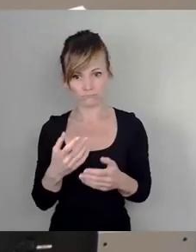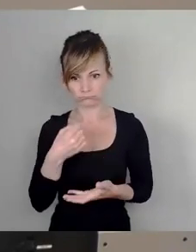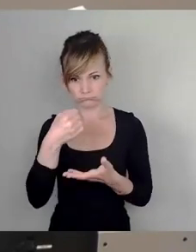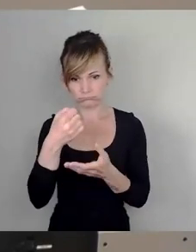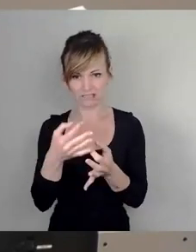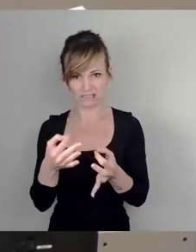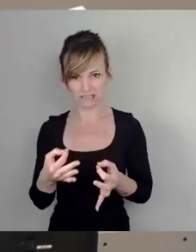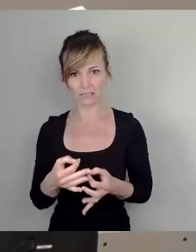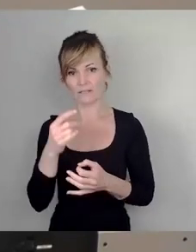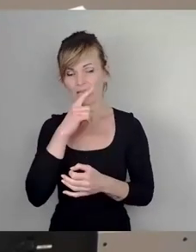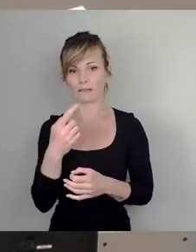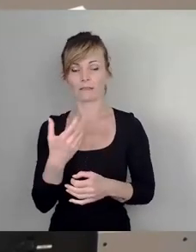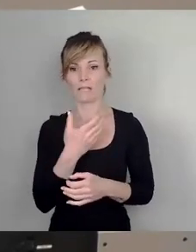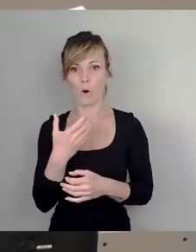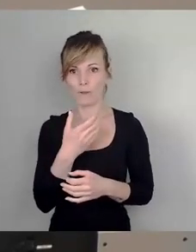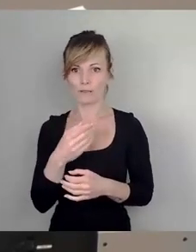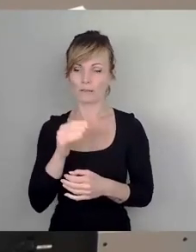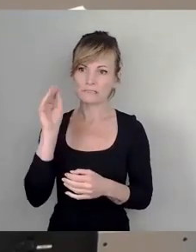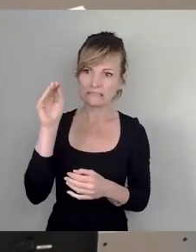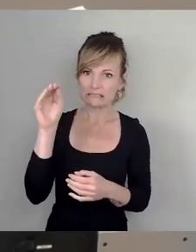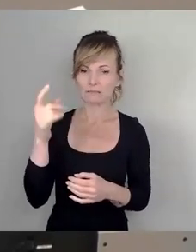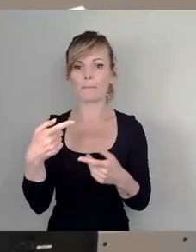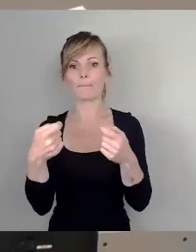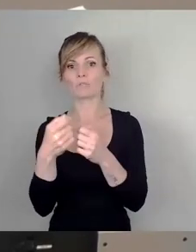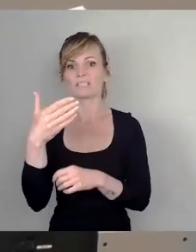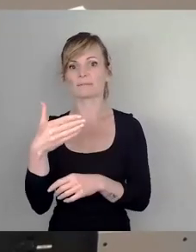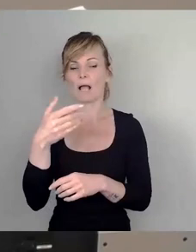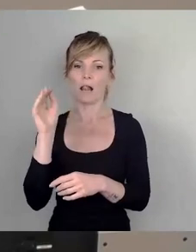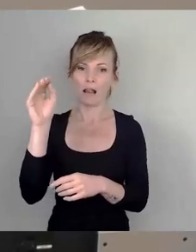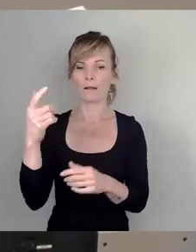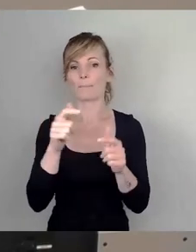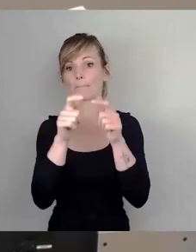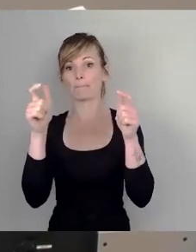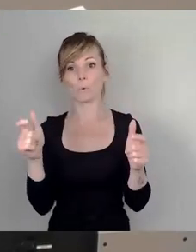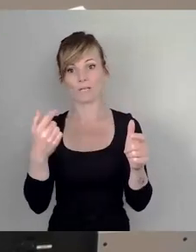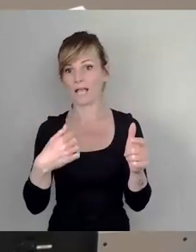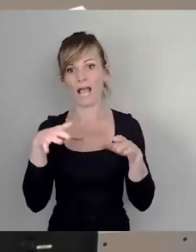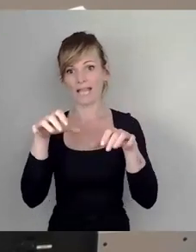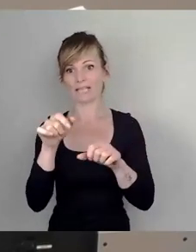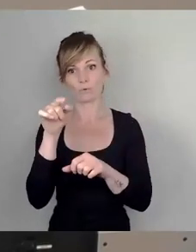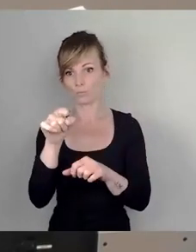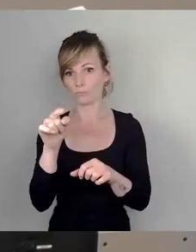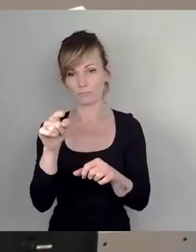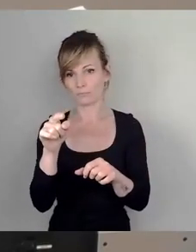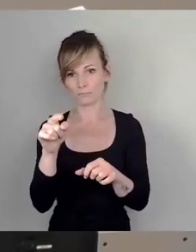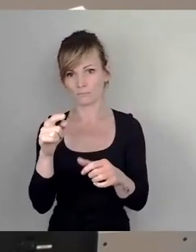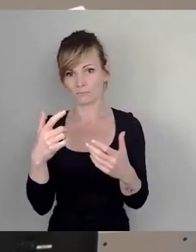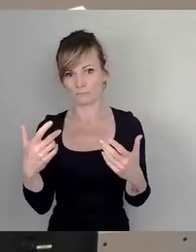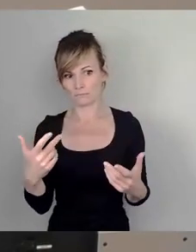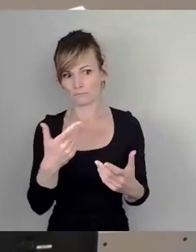Bundesbahn reden, weil die Brücke natürlich nicht im Eigentum, im Befugnisbereich,